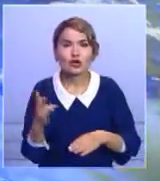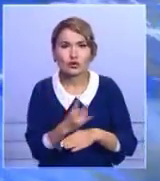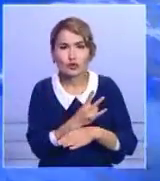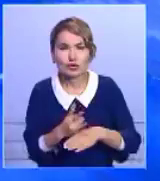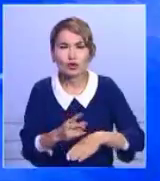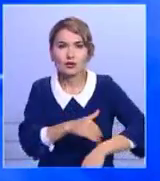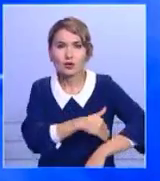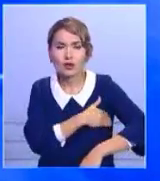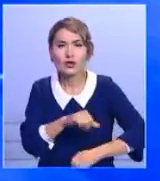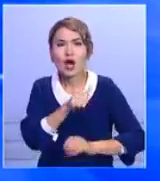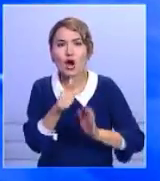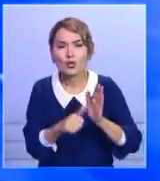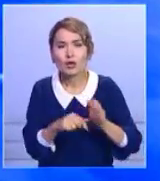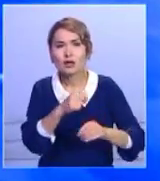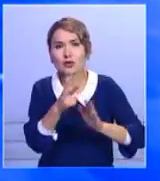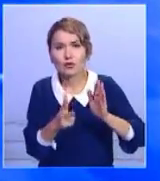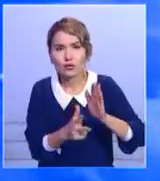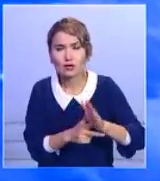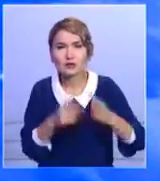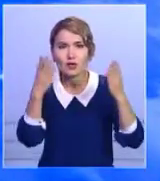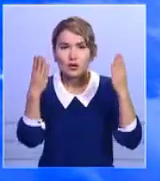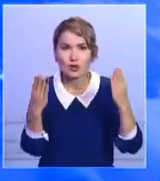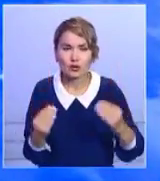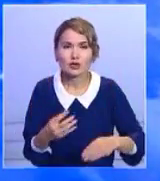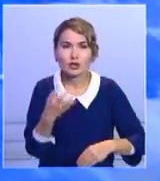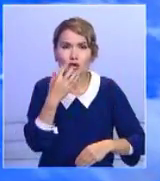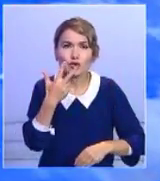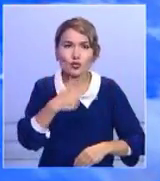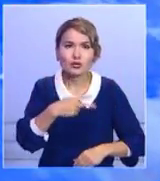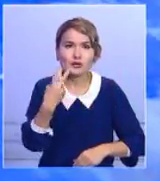температурасы 16-18, күндіз 32 градус жылы құрайды.